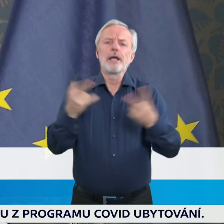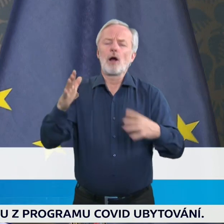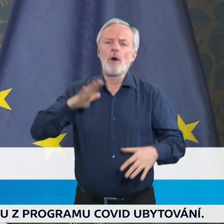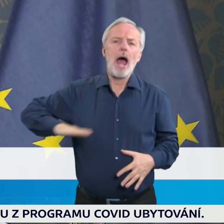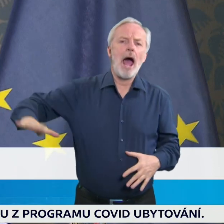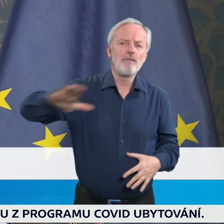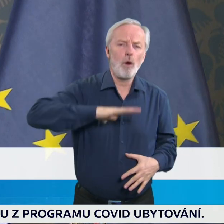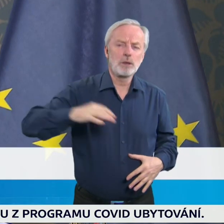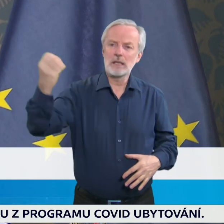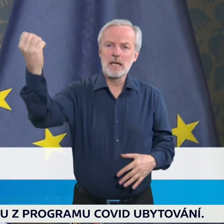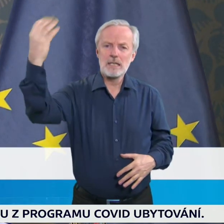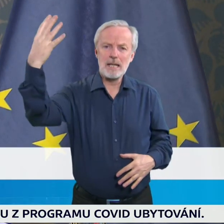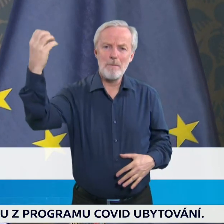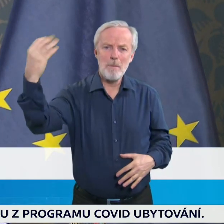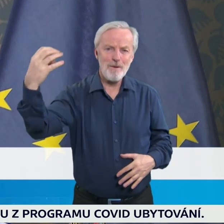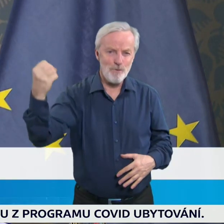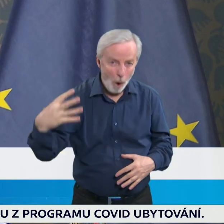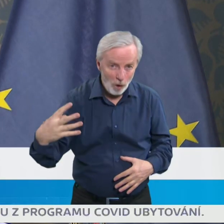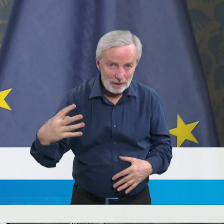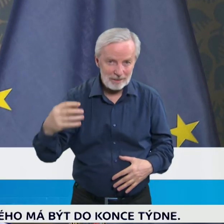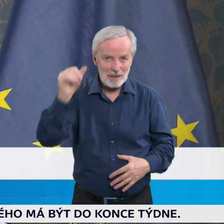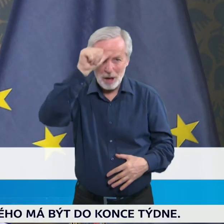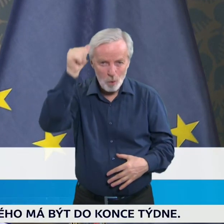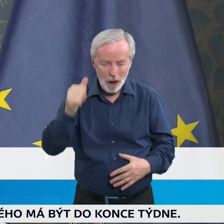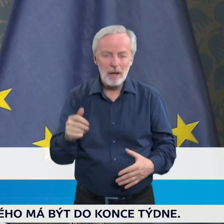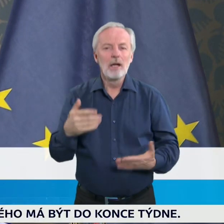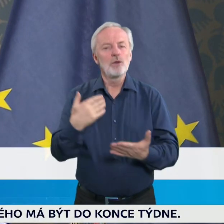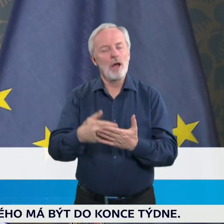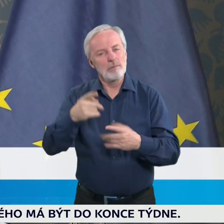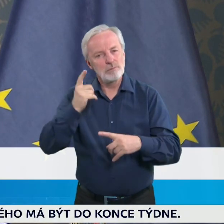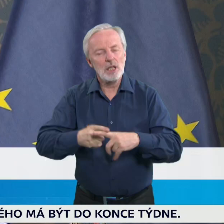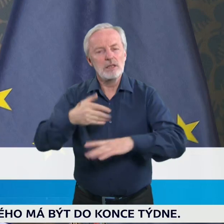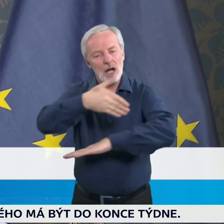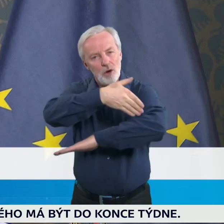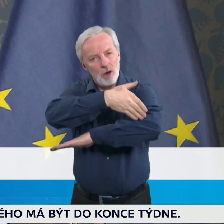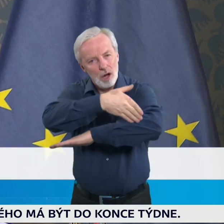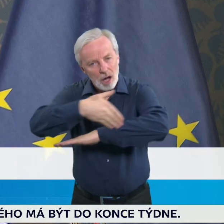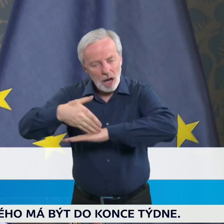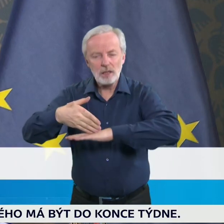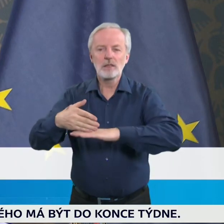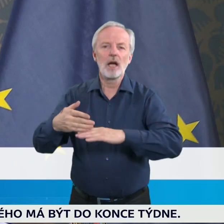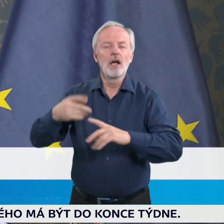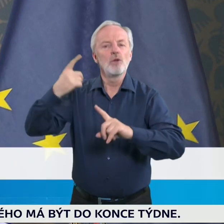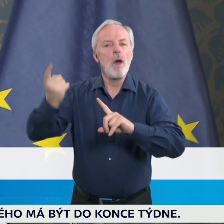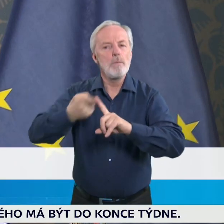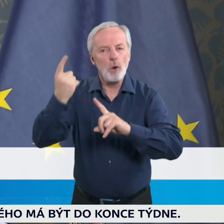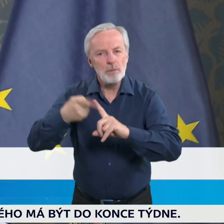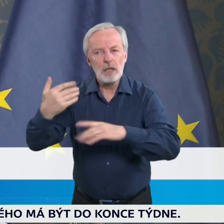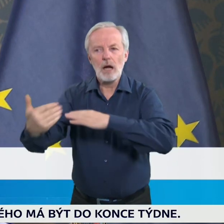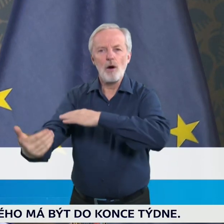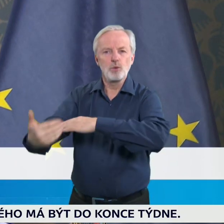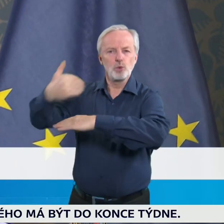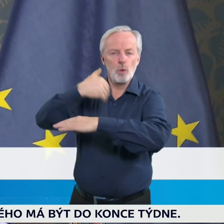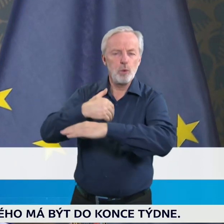určuje vždy přesně, jaká opatření je potřeba naplnit, jaké testy potřeba provést a podobně pro občany,